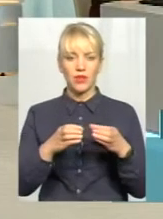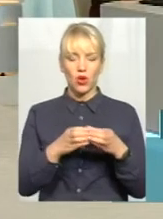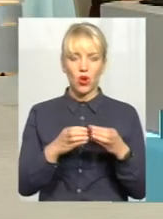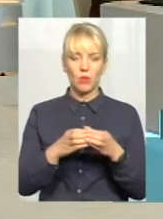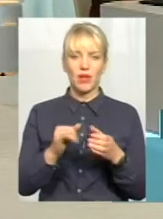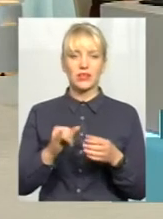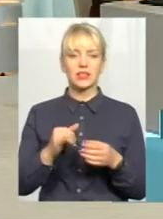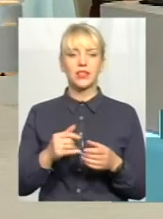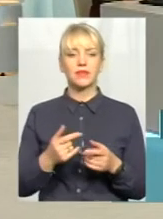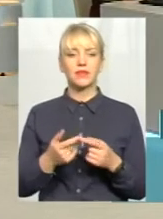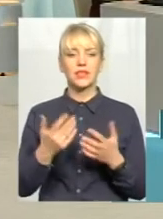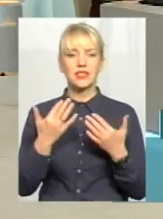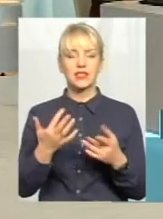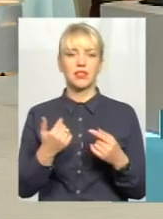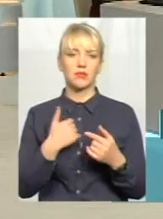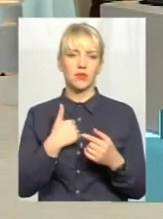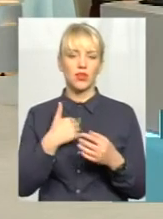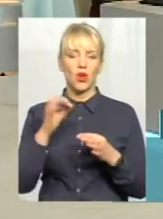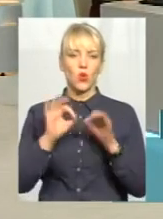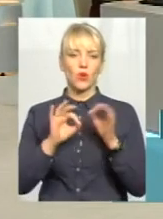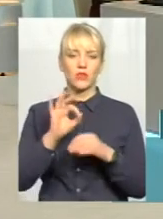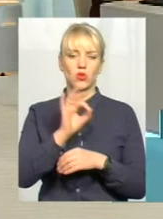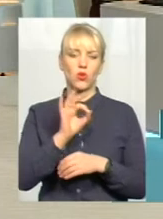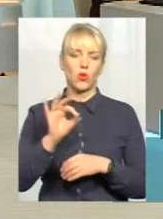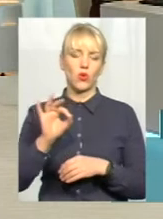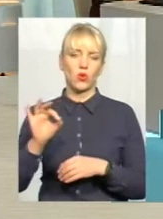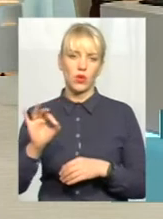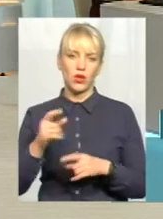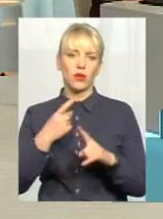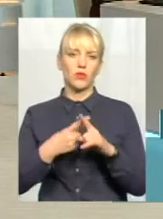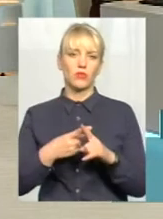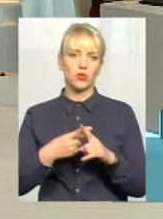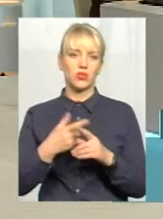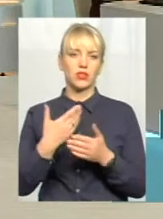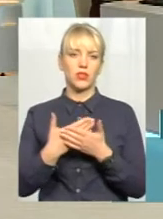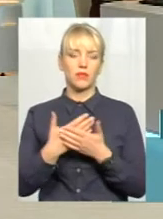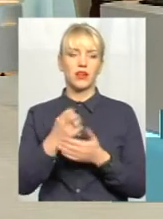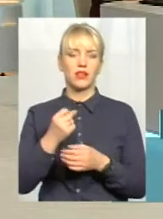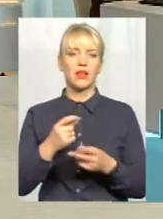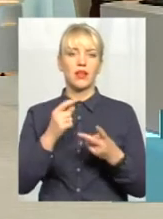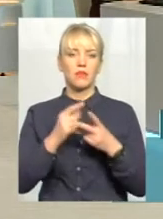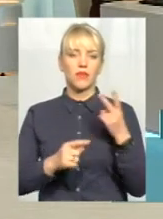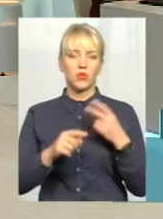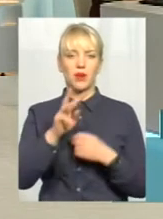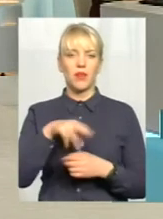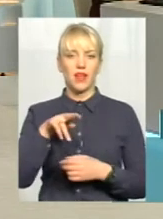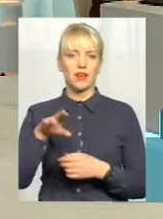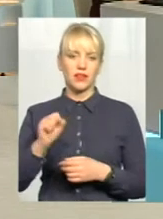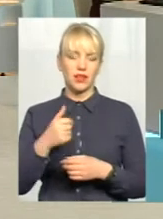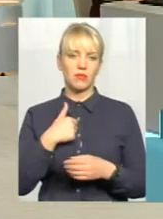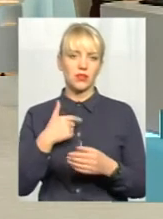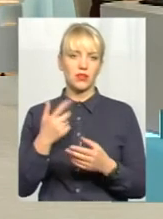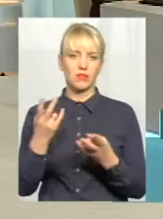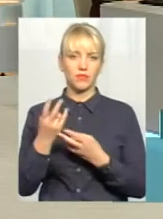всіх громад України стільки-то, значить, мій коефіцієнт 0,00 перемножували в минулому році на півтора мільярда, от мені заходить така-то